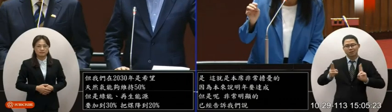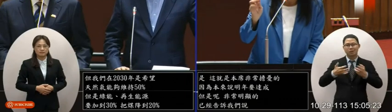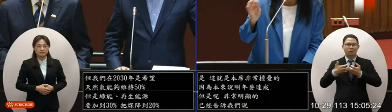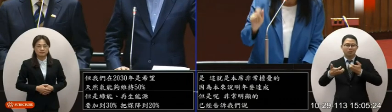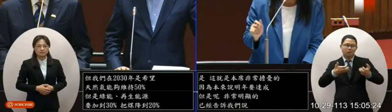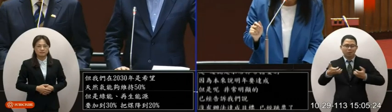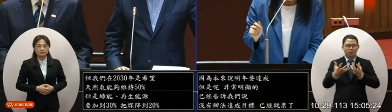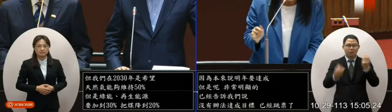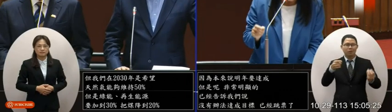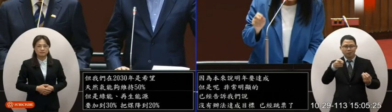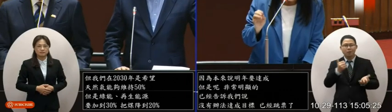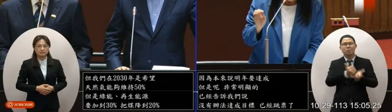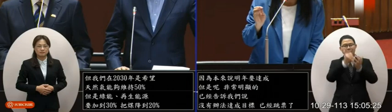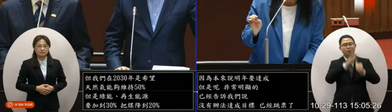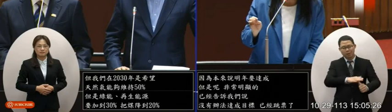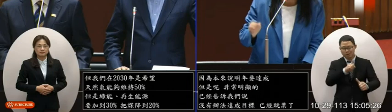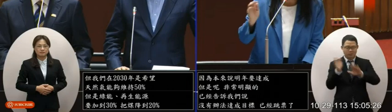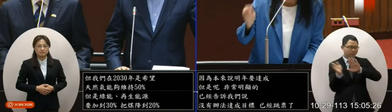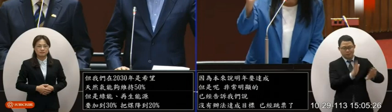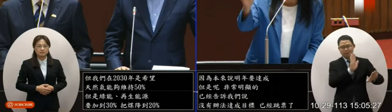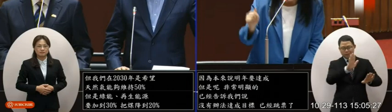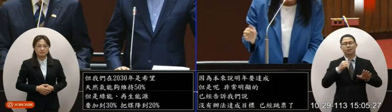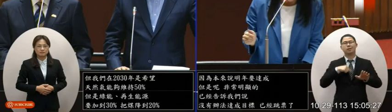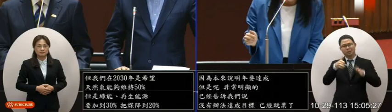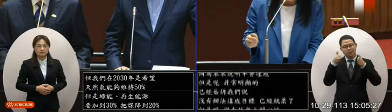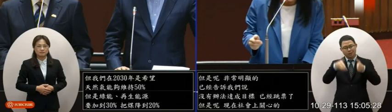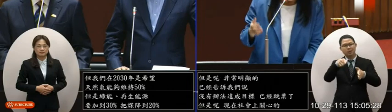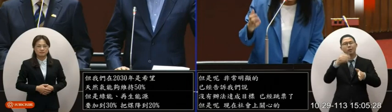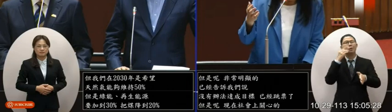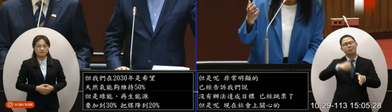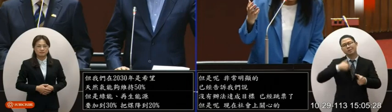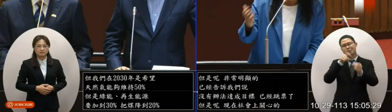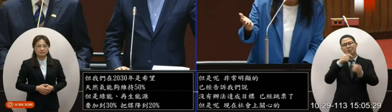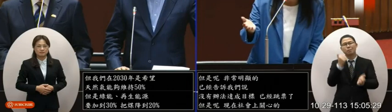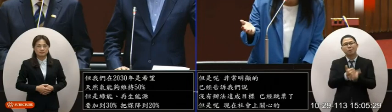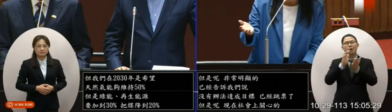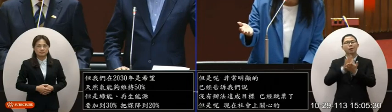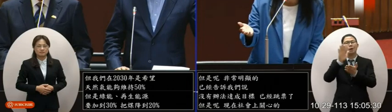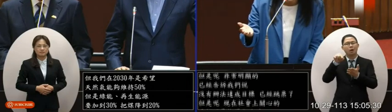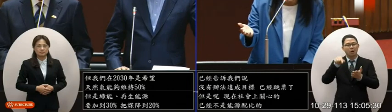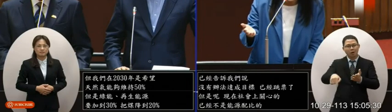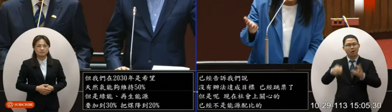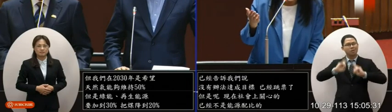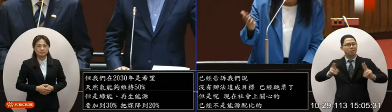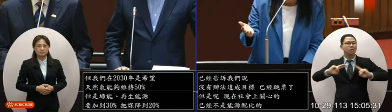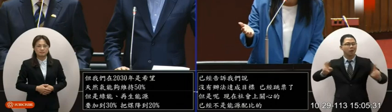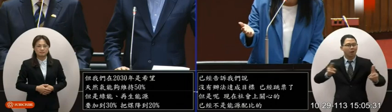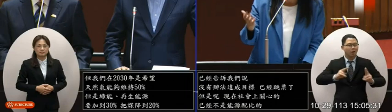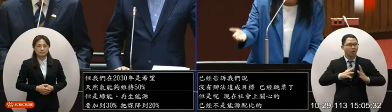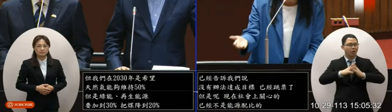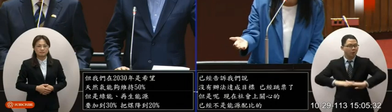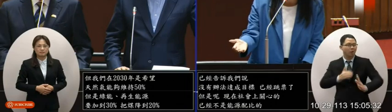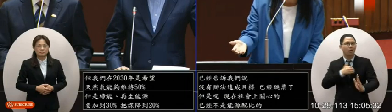目前你們會不會達標了大家關心的是就算你達標了我們的供電穩不穩定我們的電